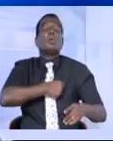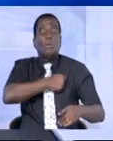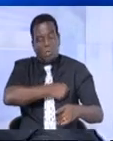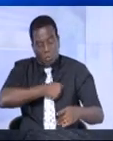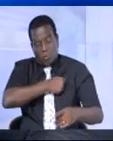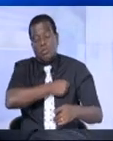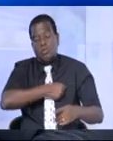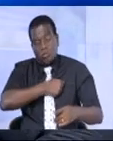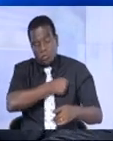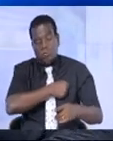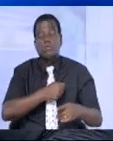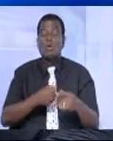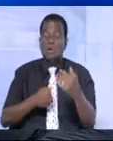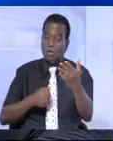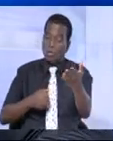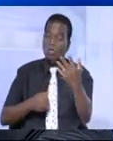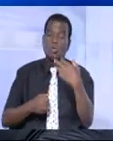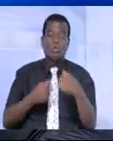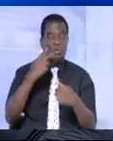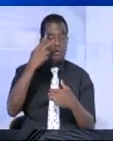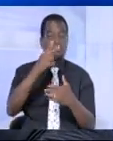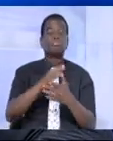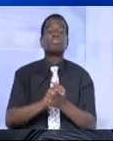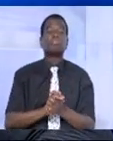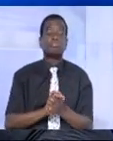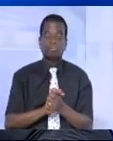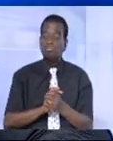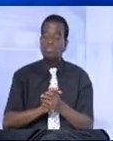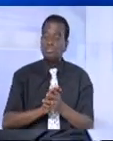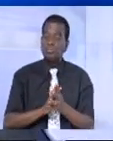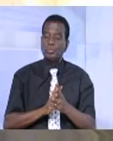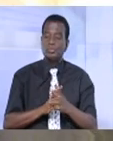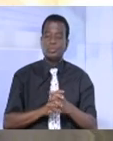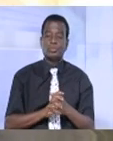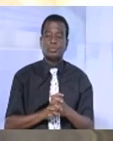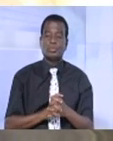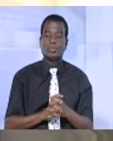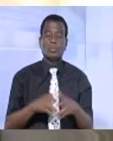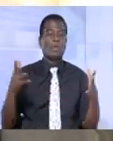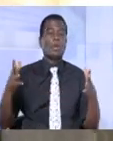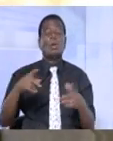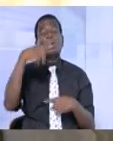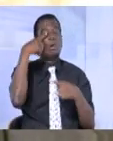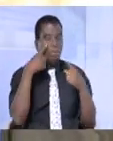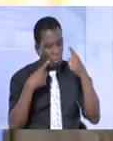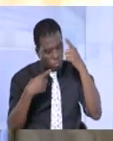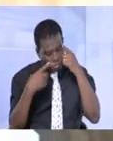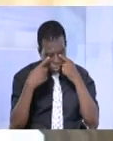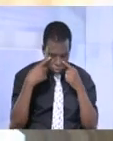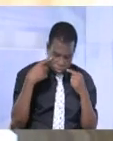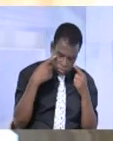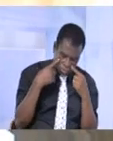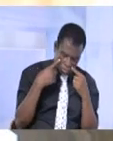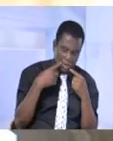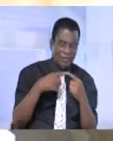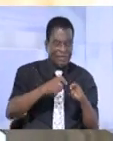prompt rétablissement. Masso Kone et Mamadou Kouassi pour plus de détails. Des sanglots et des blessures avec des souvenirs